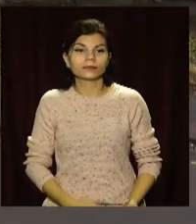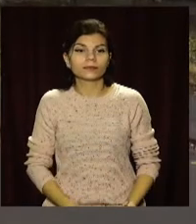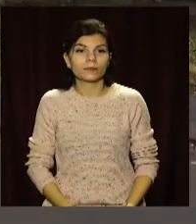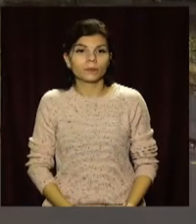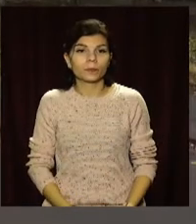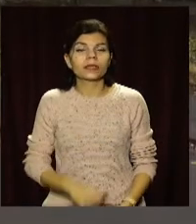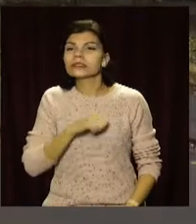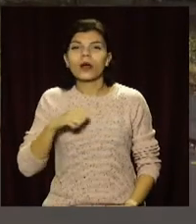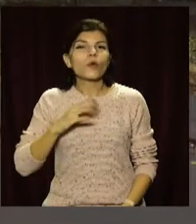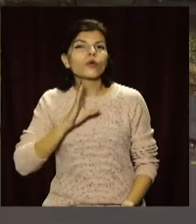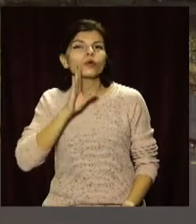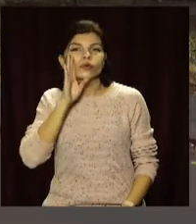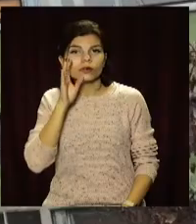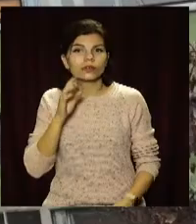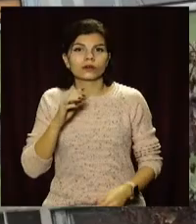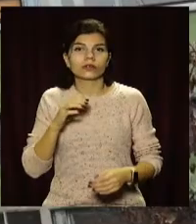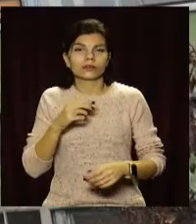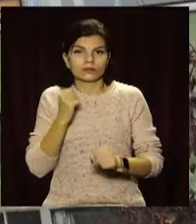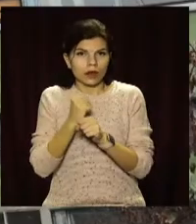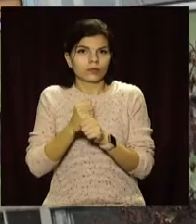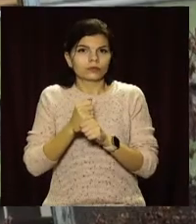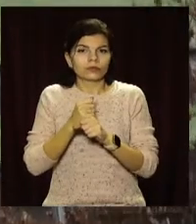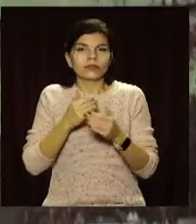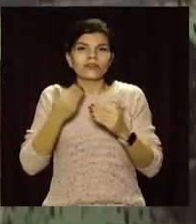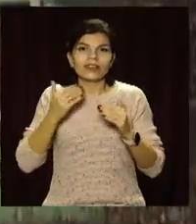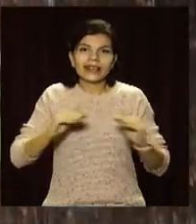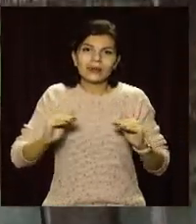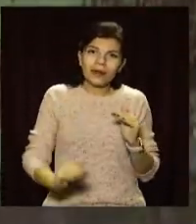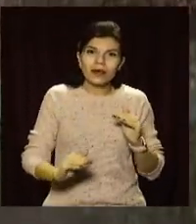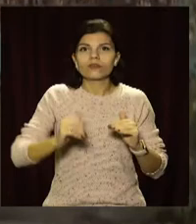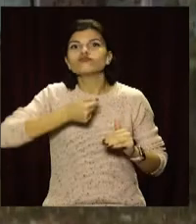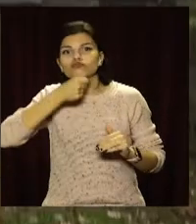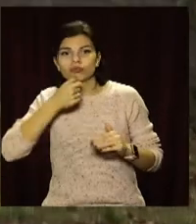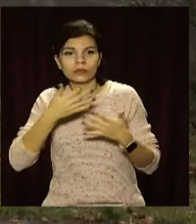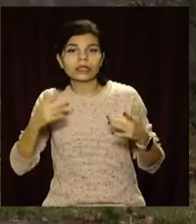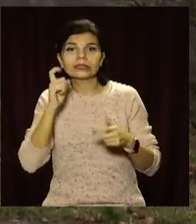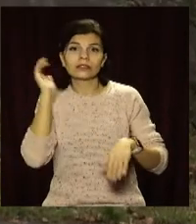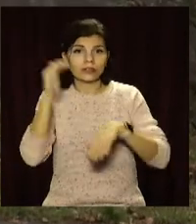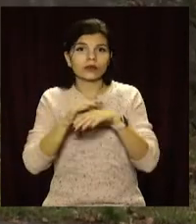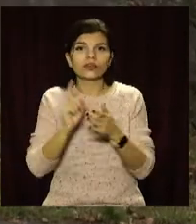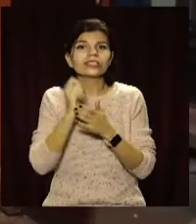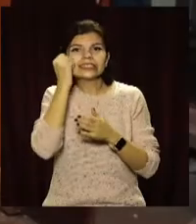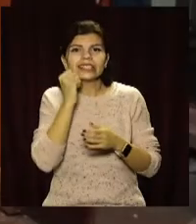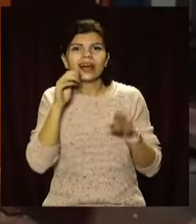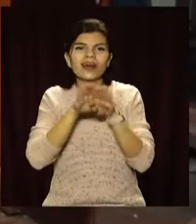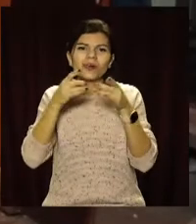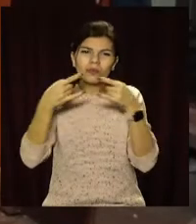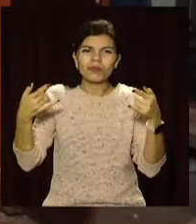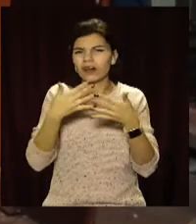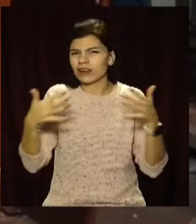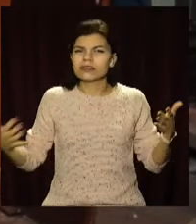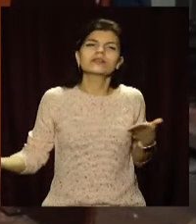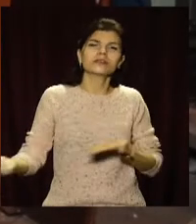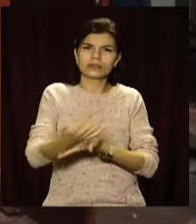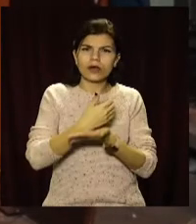Із самого ранку, не покладаючи рук, тут працюють від мала до велика. За день мають очистити від старих меблів та непотребу з